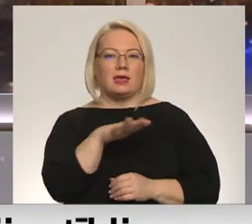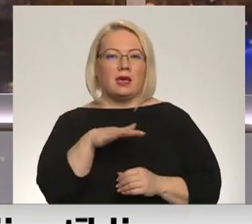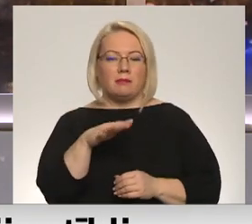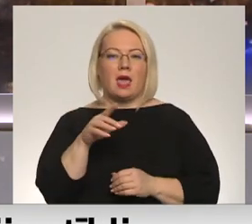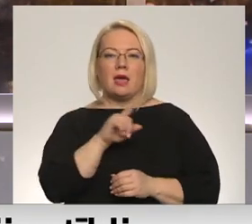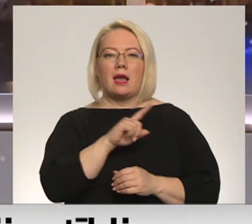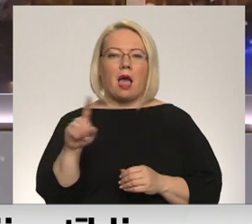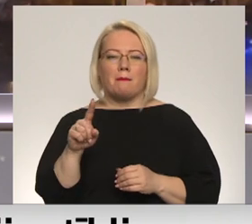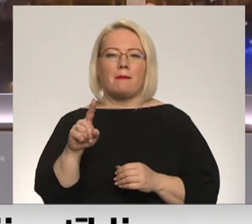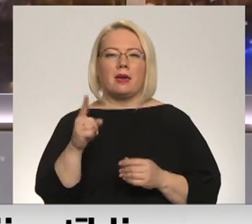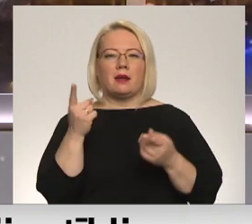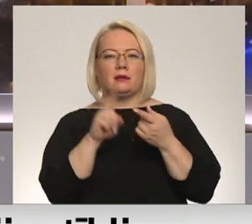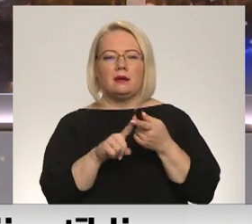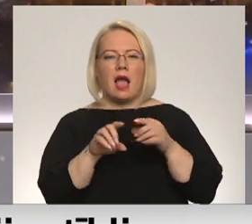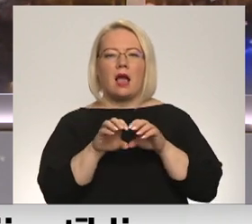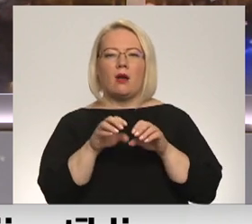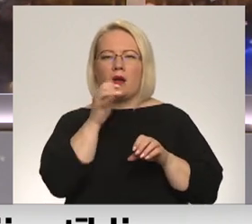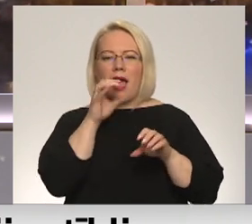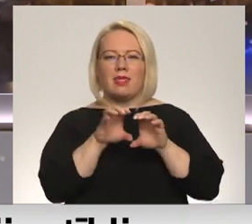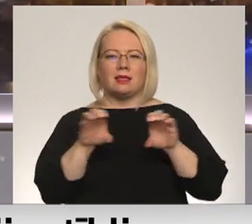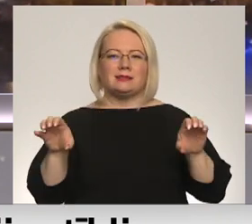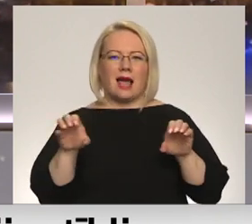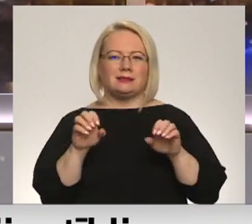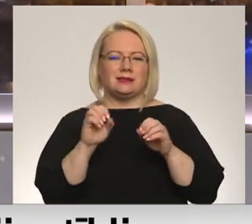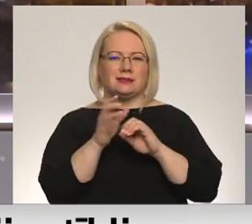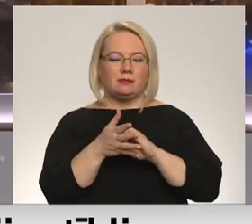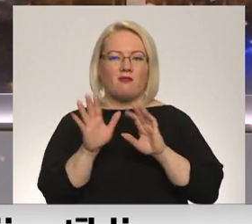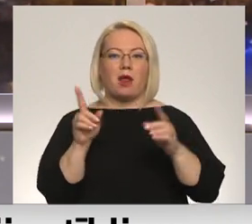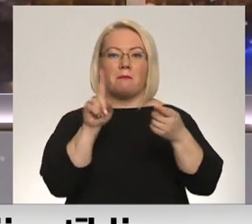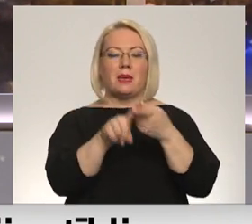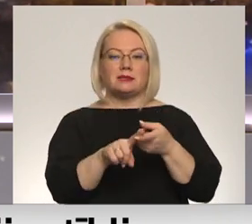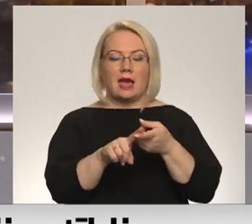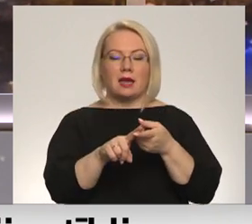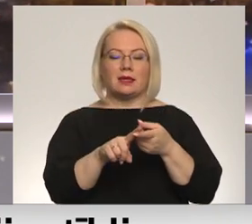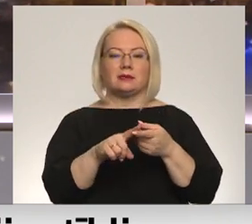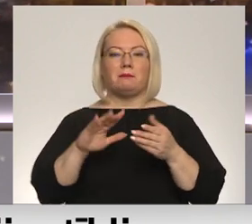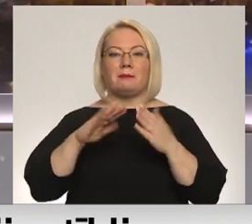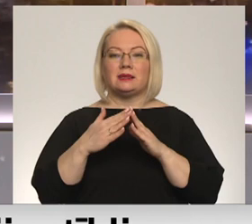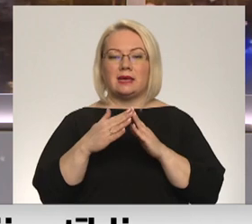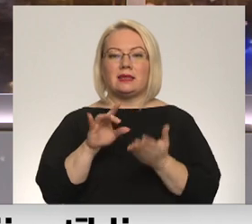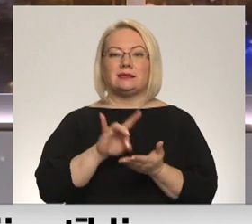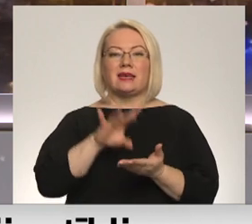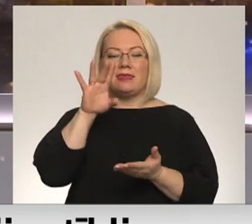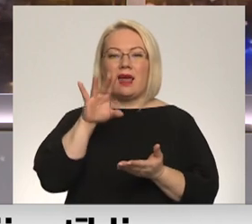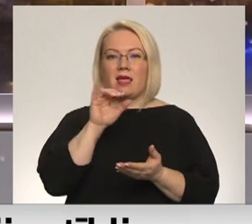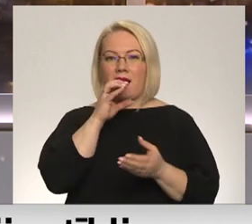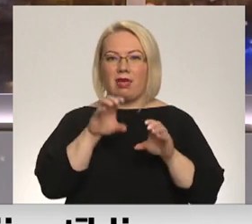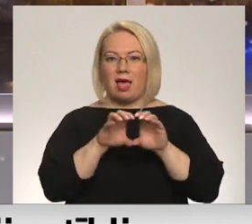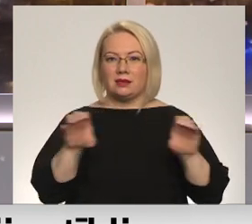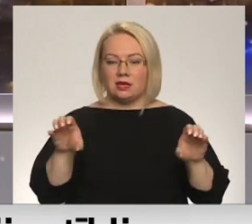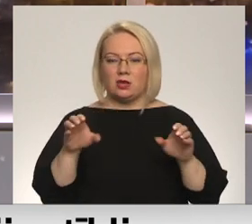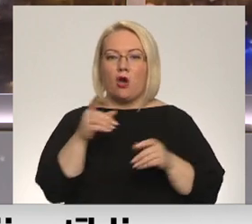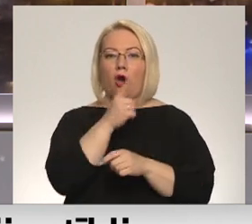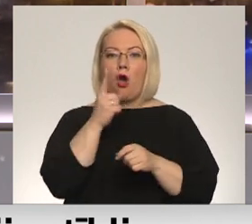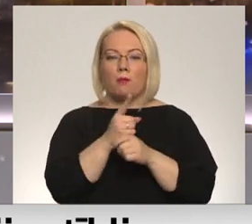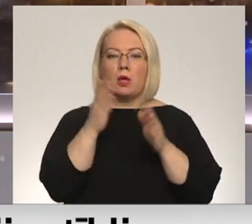lokāla kanalizācijas sistēma un kurai ir iespēja pieslaikties pilsētas centrālajiem kanalizācijas tīkliem, obligāti būs tiem